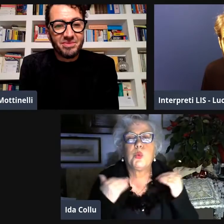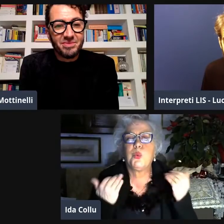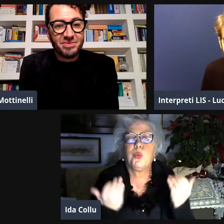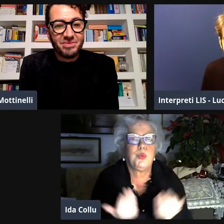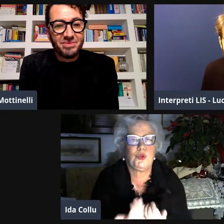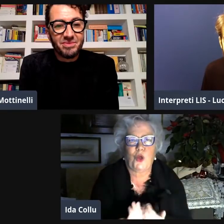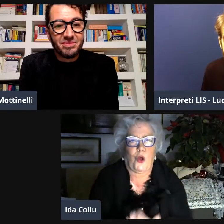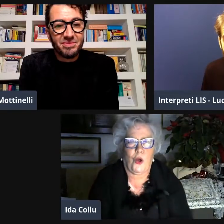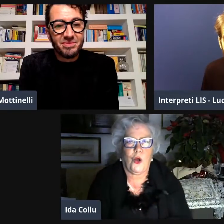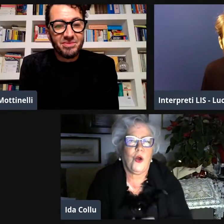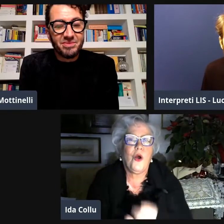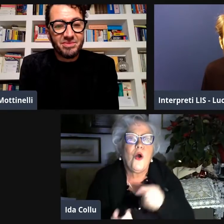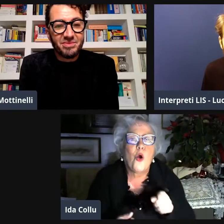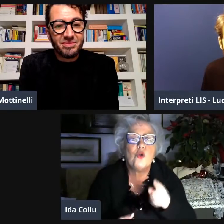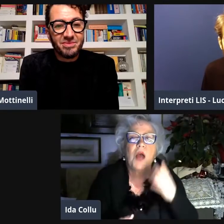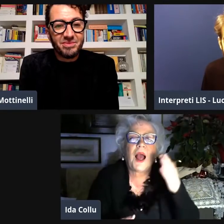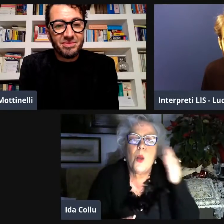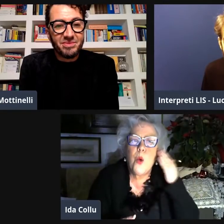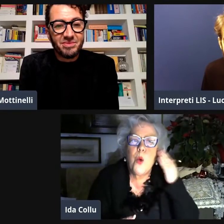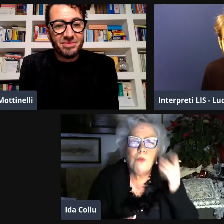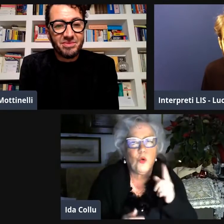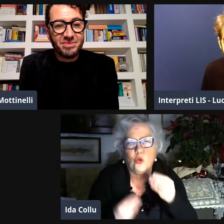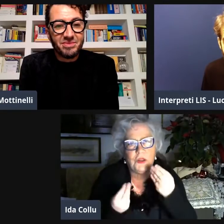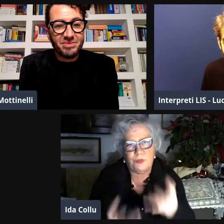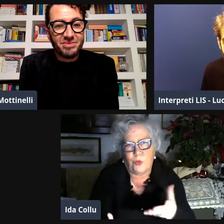gli animali ti danno tutto